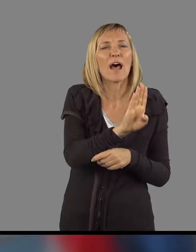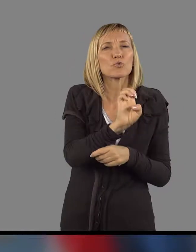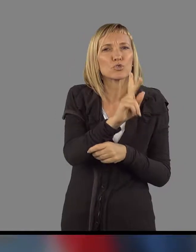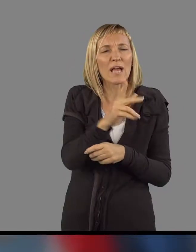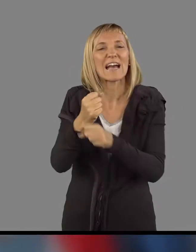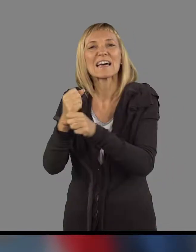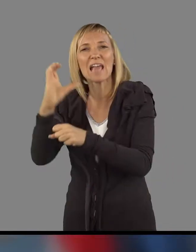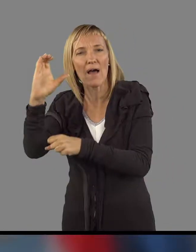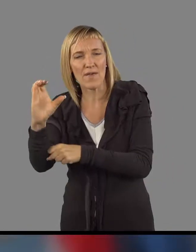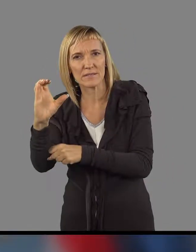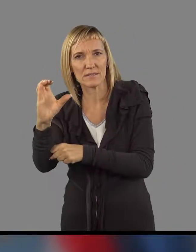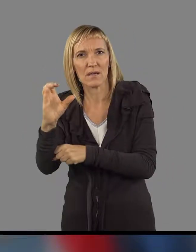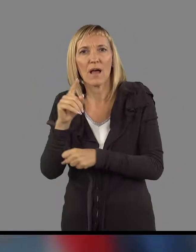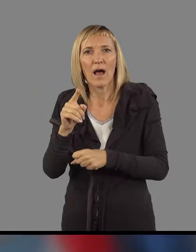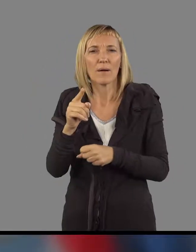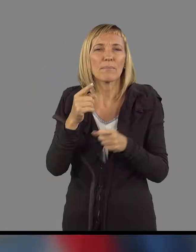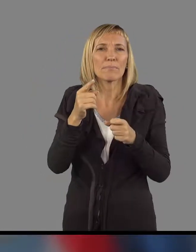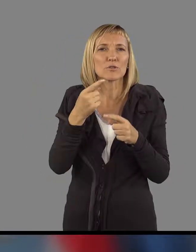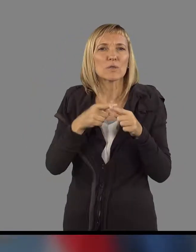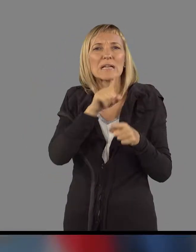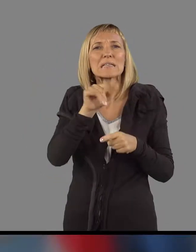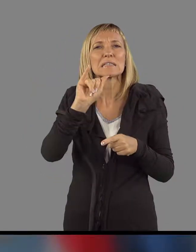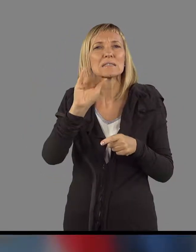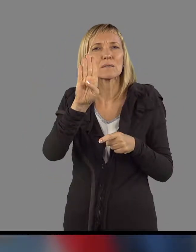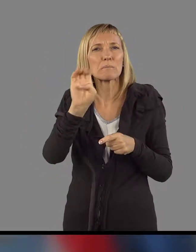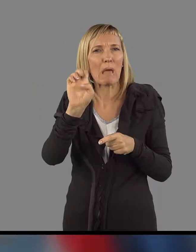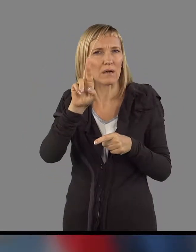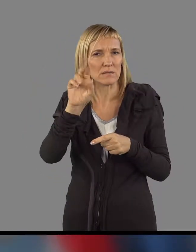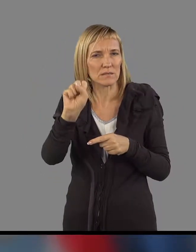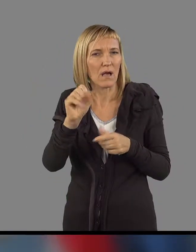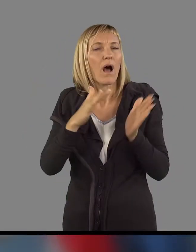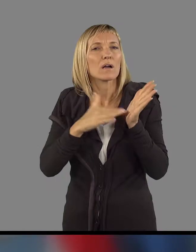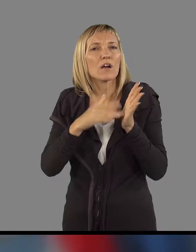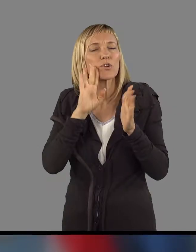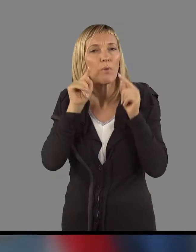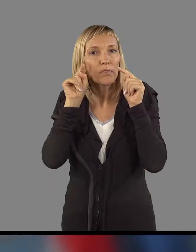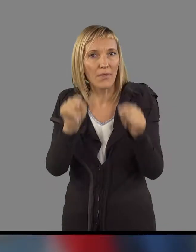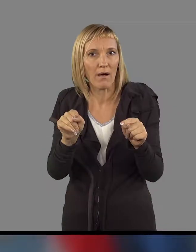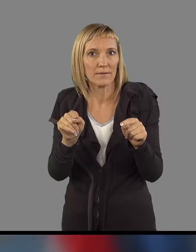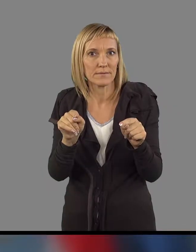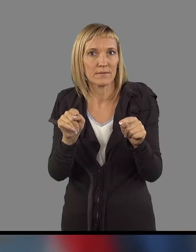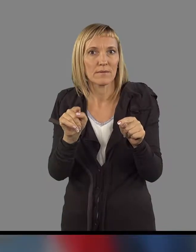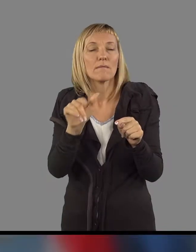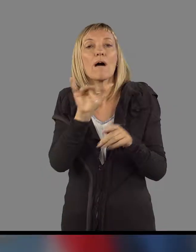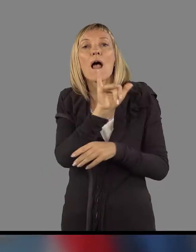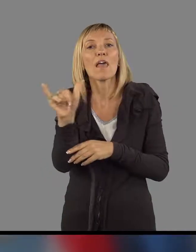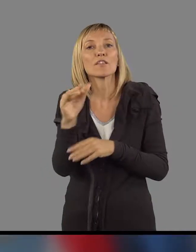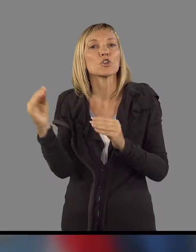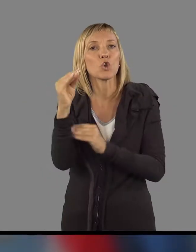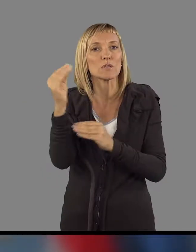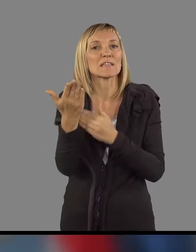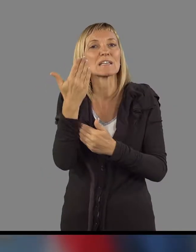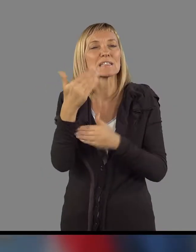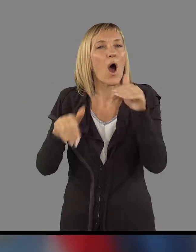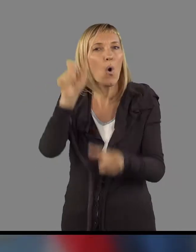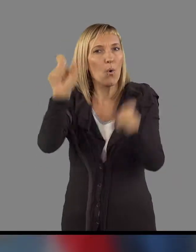Erjavec. Pa glede na to, da je to del Ziprsa, ne, v baz Ziprsa sta bila sprejeta, kakšen bo zdaj ta letni dodatak za opokojence?